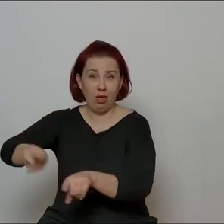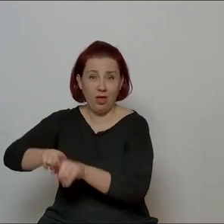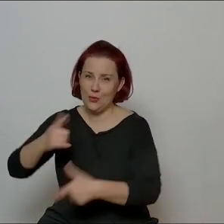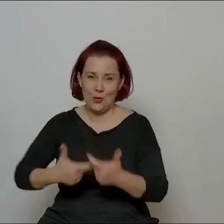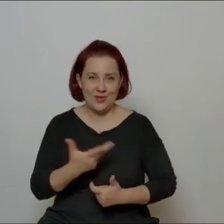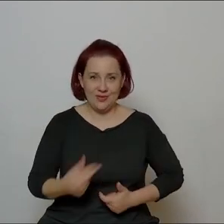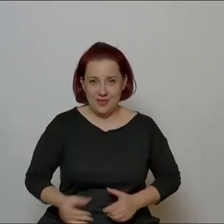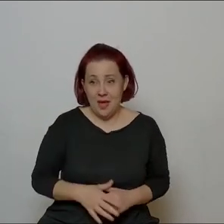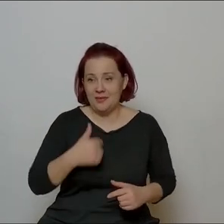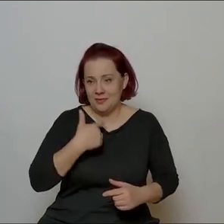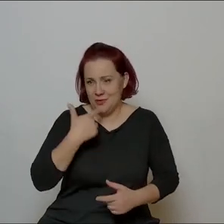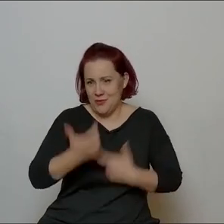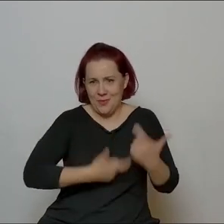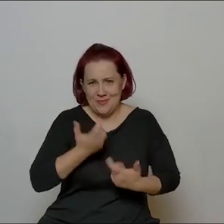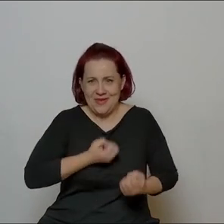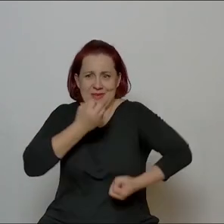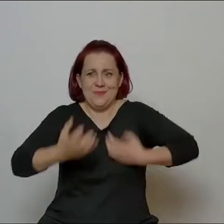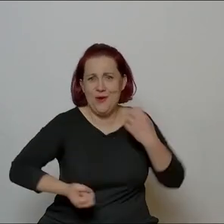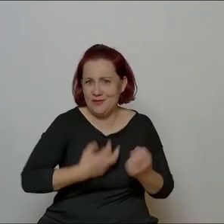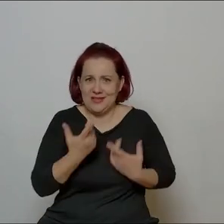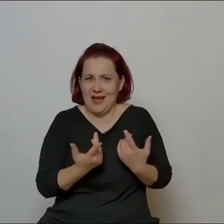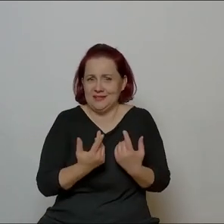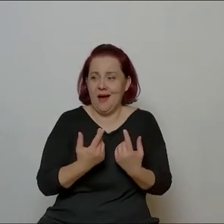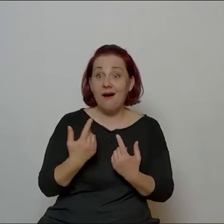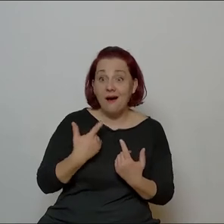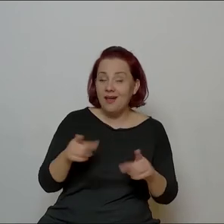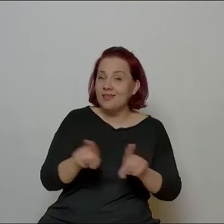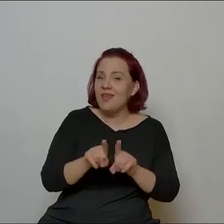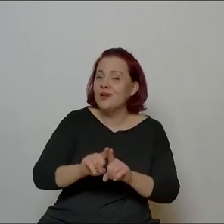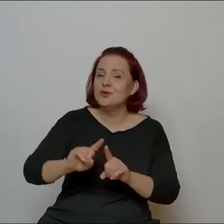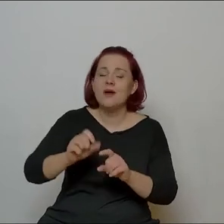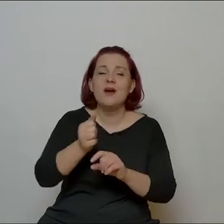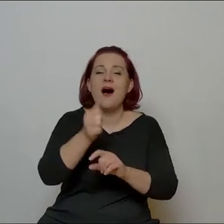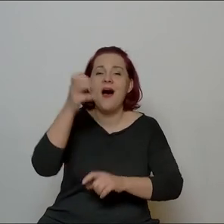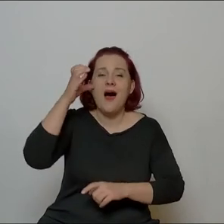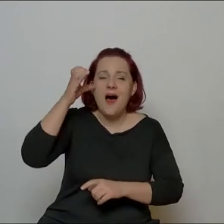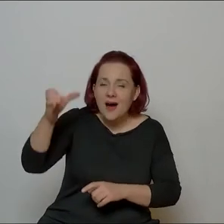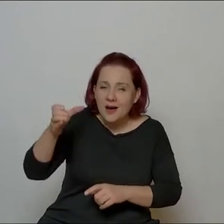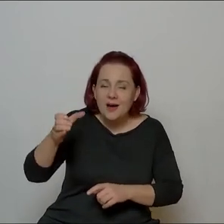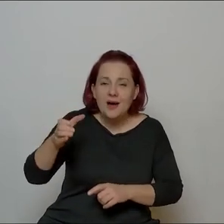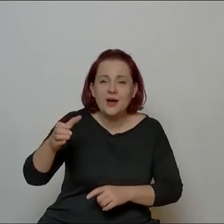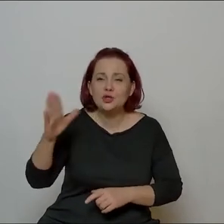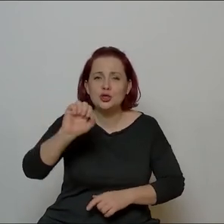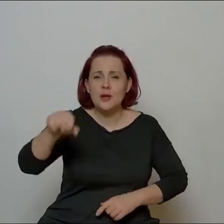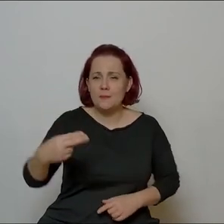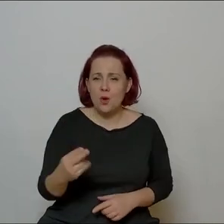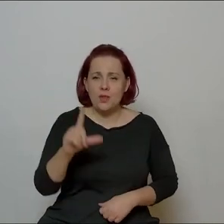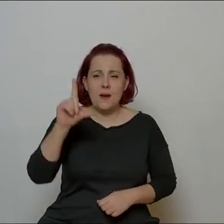improwizujemy na poezji bardzo zdolnego, też multiartysty, Szymona Babuchowskiego, który